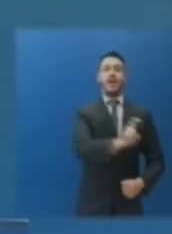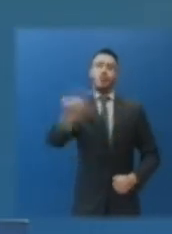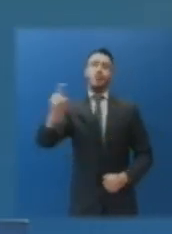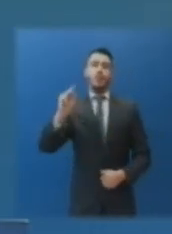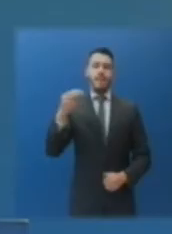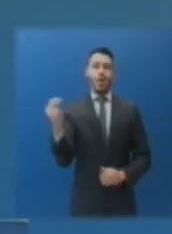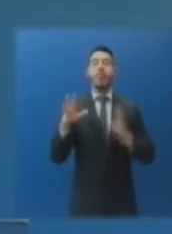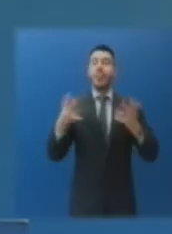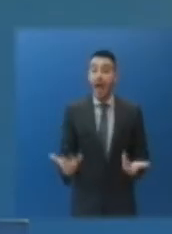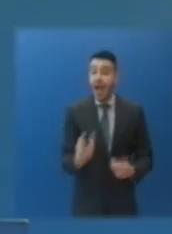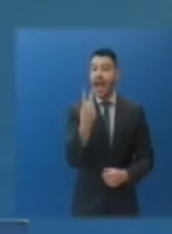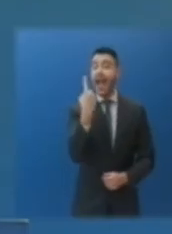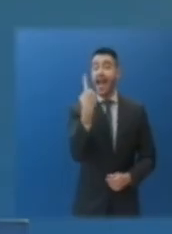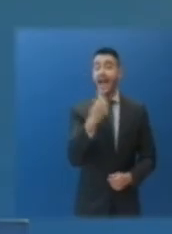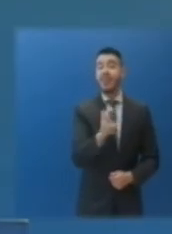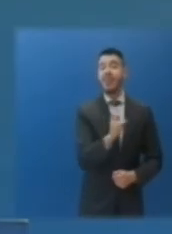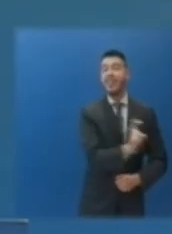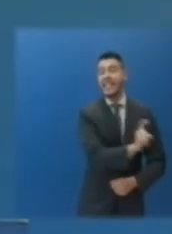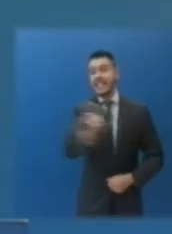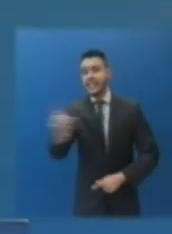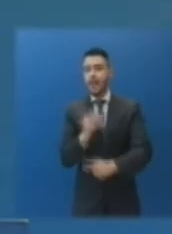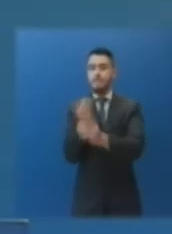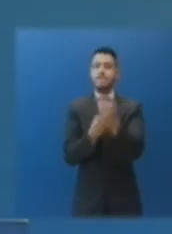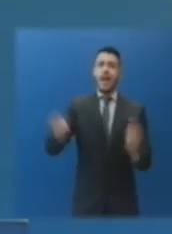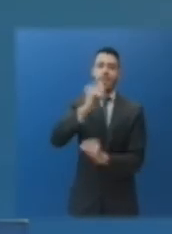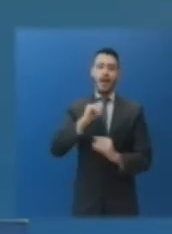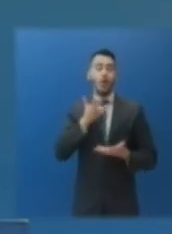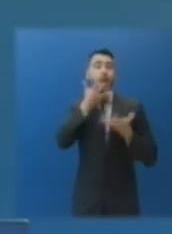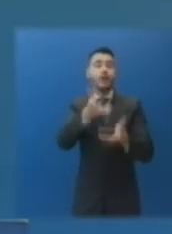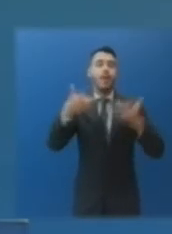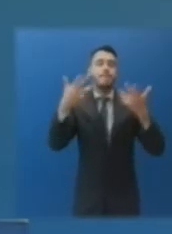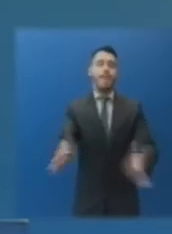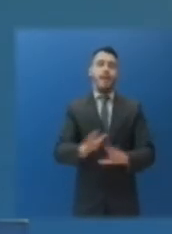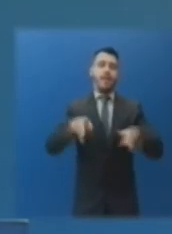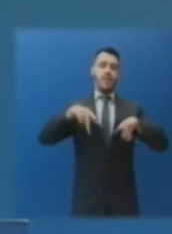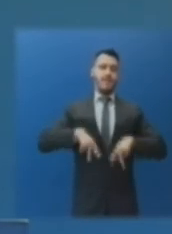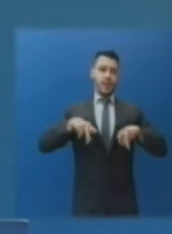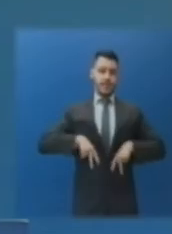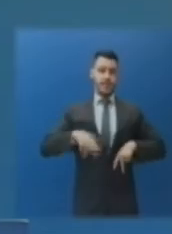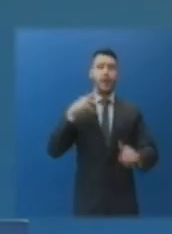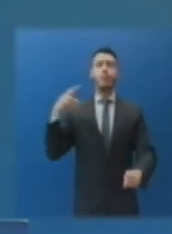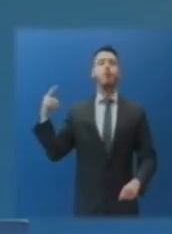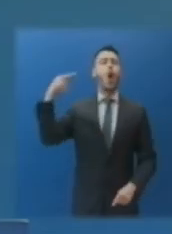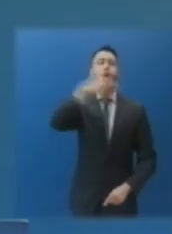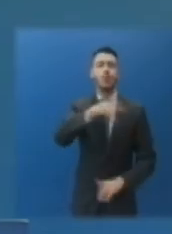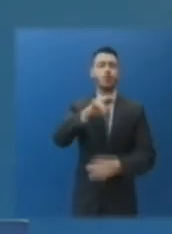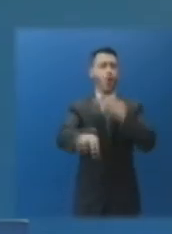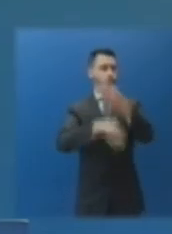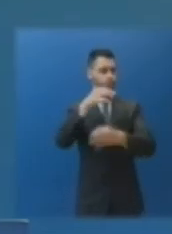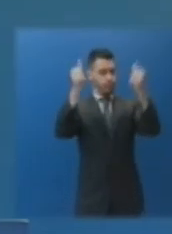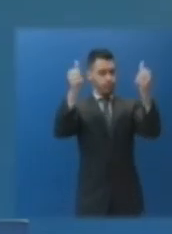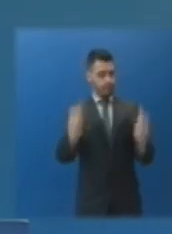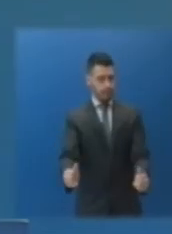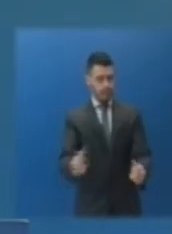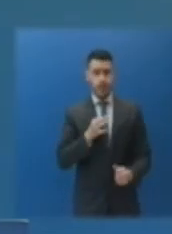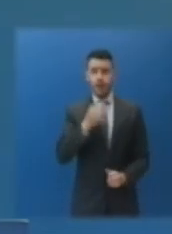δηλαδή ένα δισεκατομμύριο παραπάνω. Παράλληλα, η κυβέρνηση, όπως ανακοίνωσε ο Πρωθυπουργός, θα μερειμνήσει